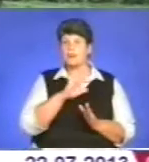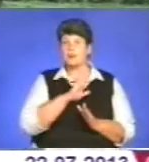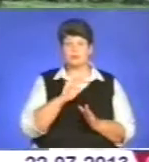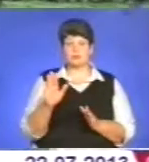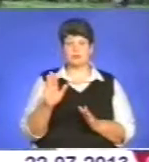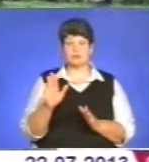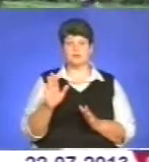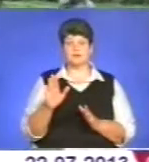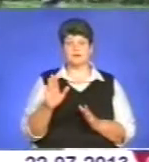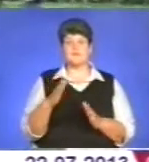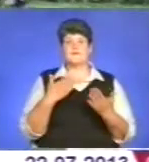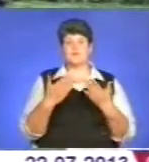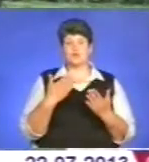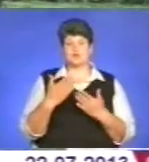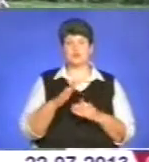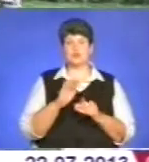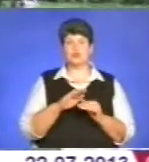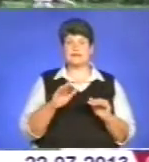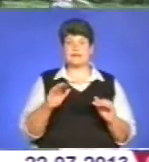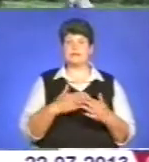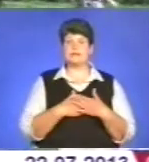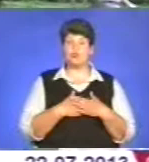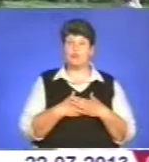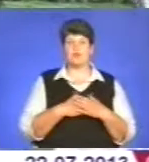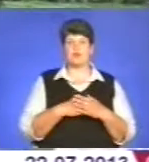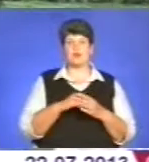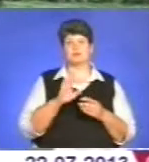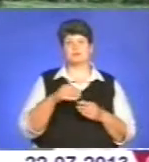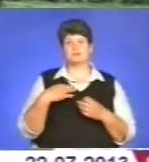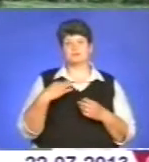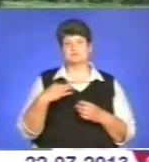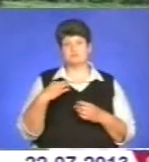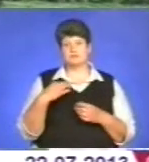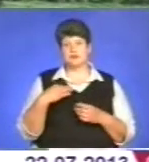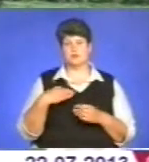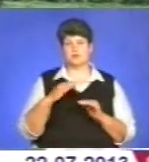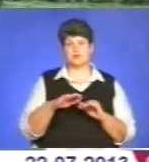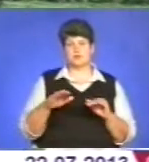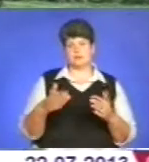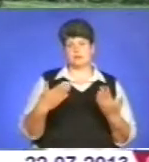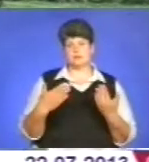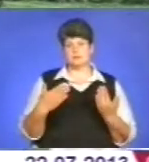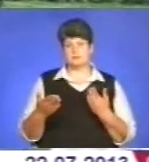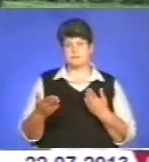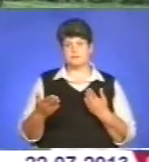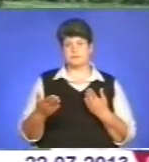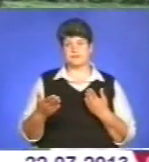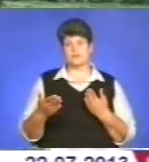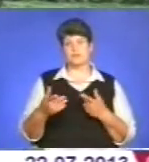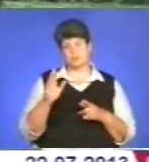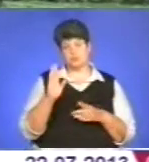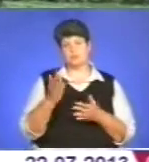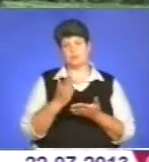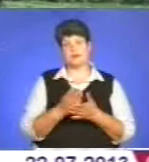відноситися до них з любов'ю, і будемо нехтувати тими простими елементарними правилами, і будемо пожинати